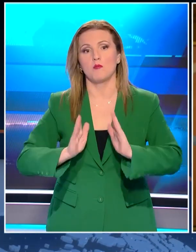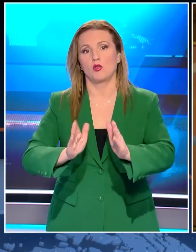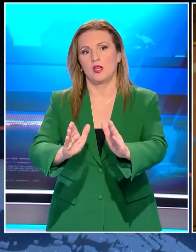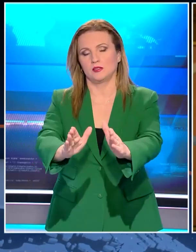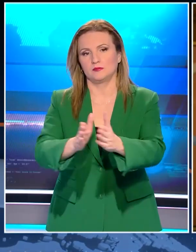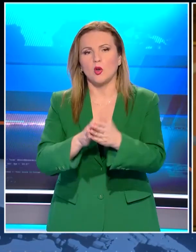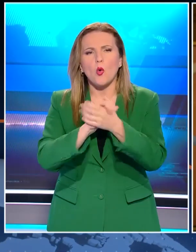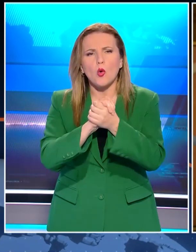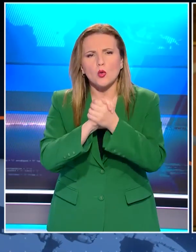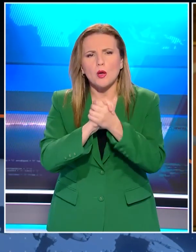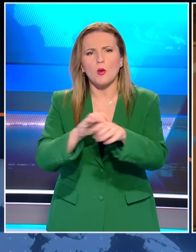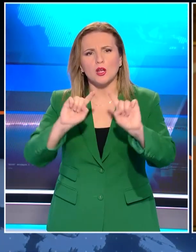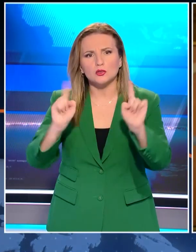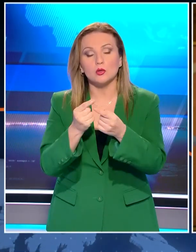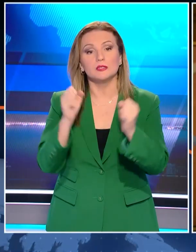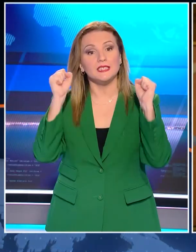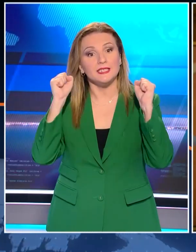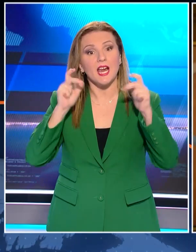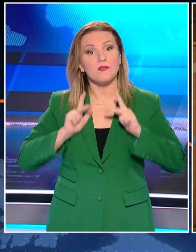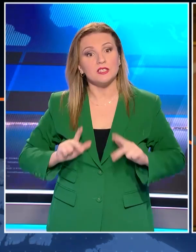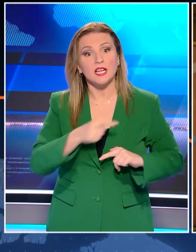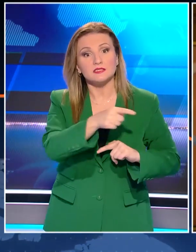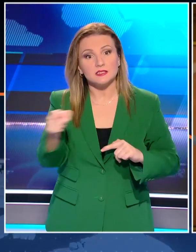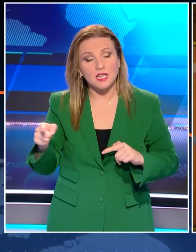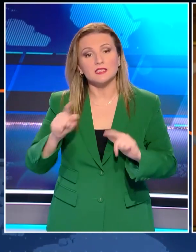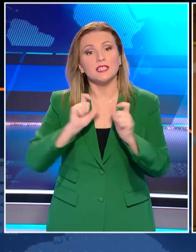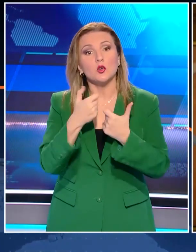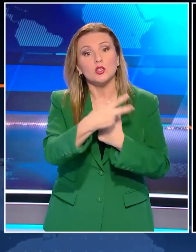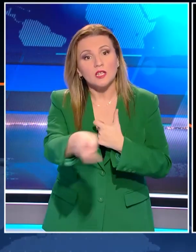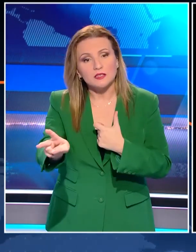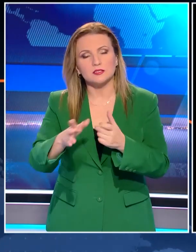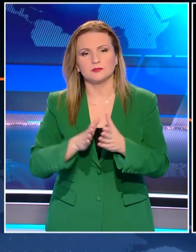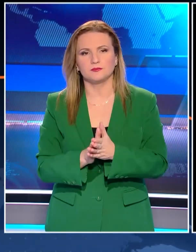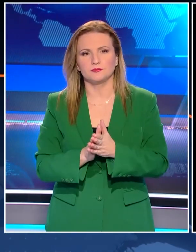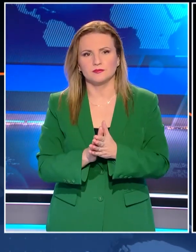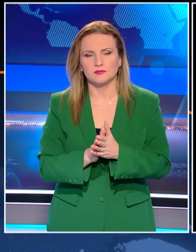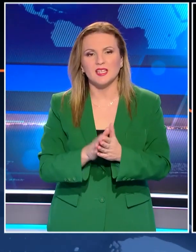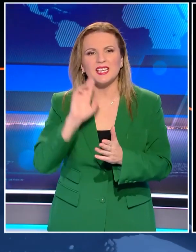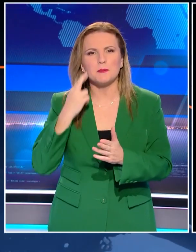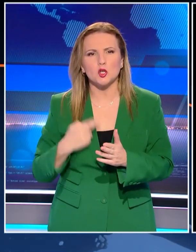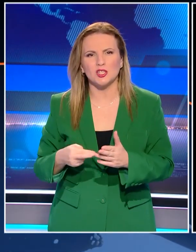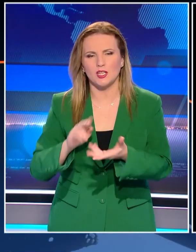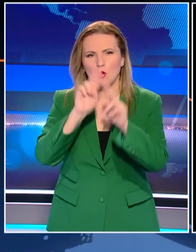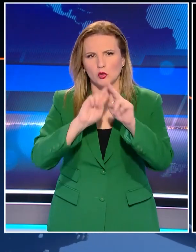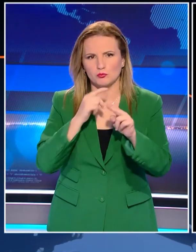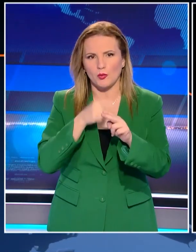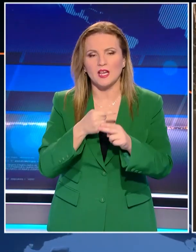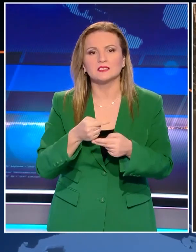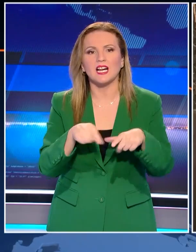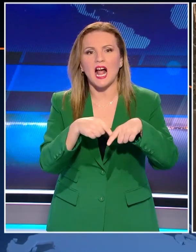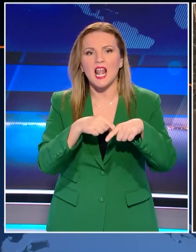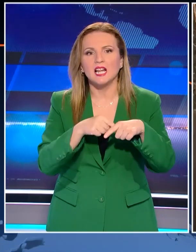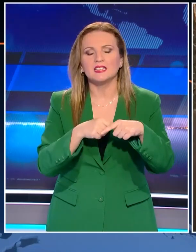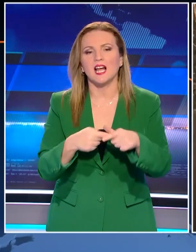Χρόνια πολλά, με υγεία και ευτυχία σε εσάς και στις οικογένειές σας. Η Πανηπηρεωτική Συνομοσπονδία είπε τα κάλαντα στον Δημήτρη Κουτσούμπα.